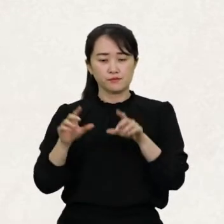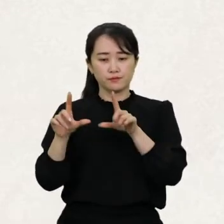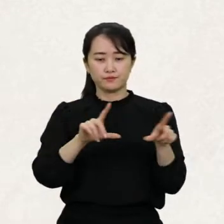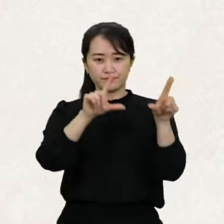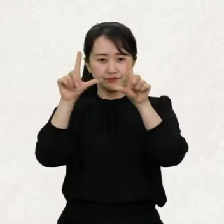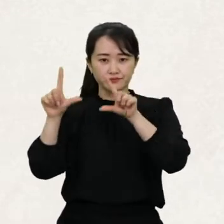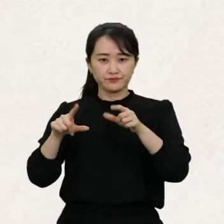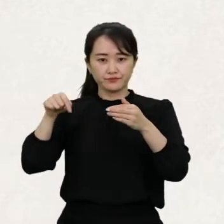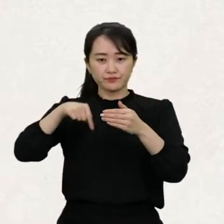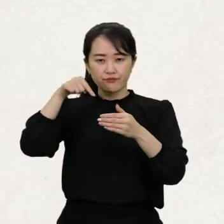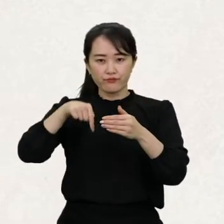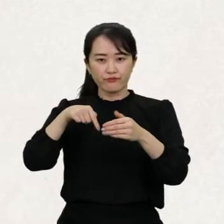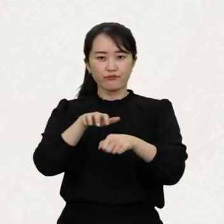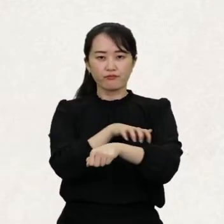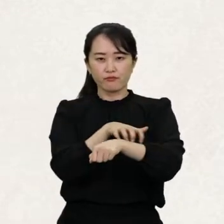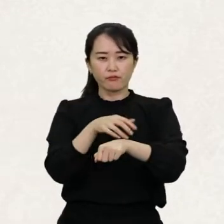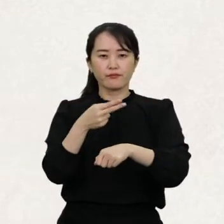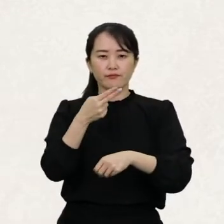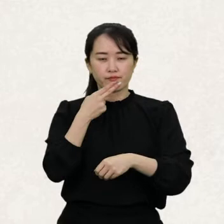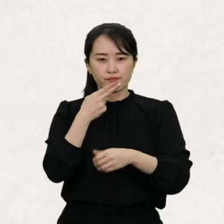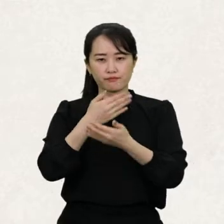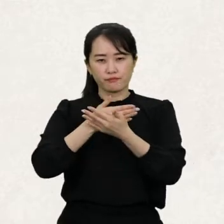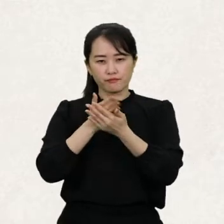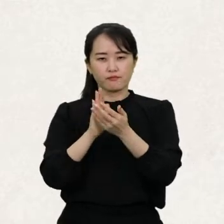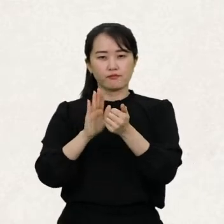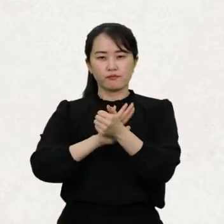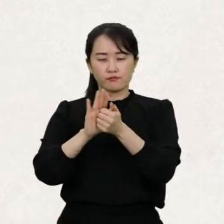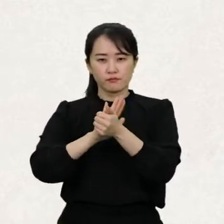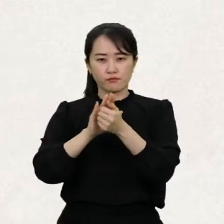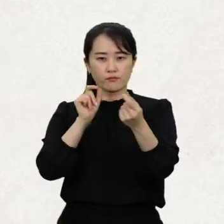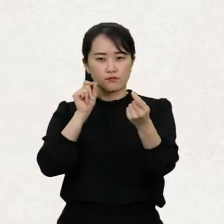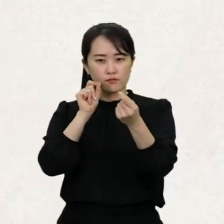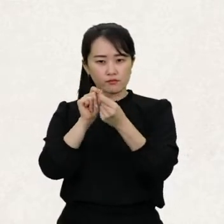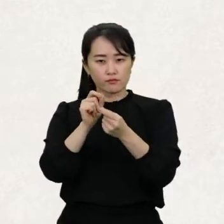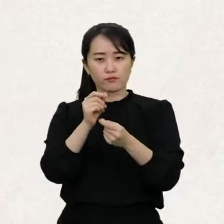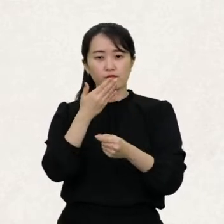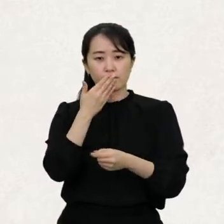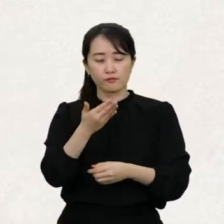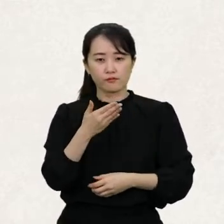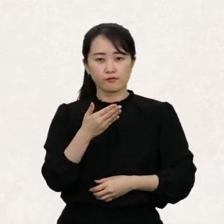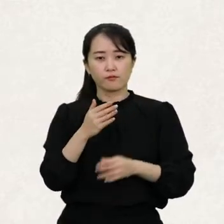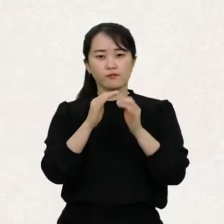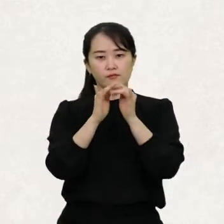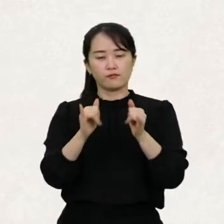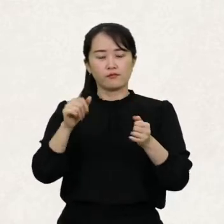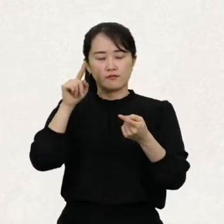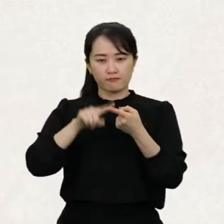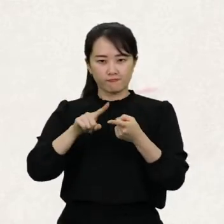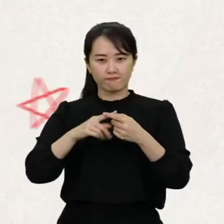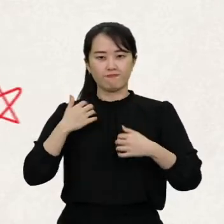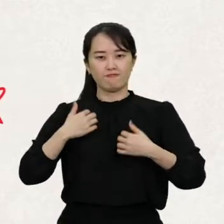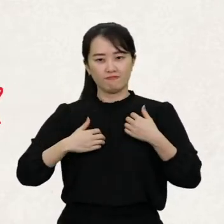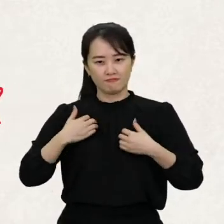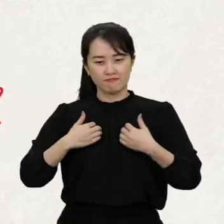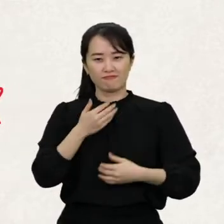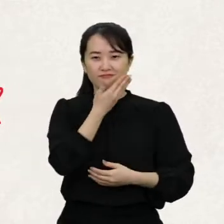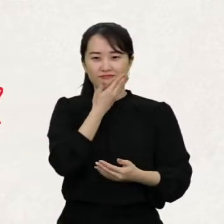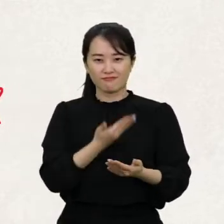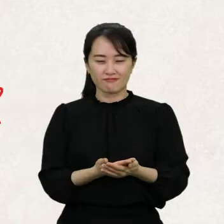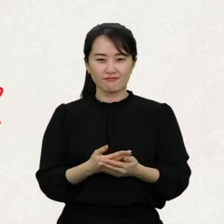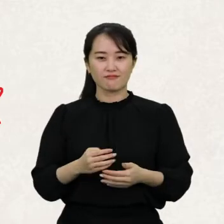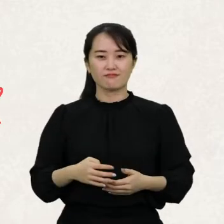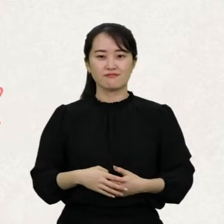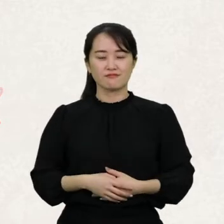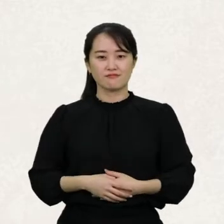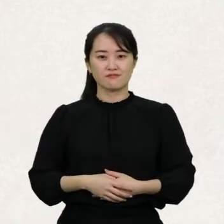자유롭고 불편 없이 다양한 서비스와 시설에 접근할 수 있는 것은 인간다운 생활을 누리는데 매우 중요해요.